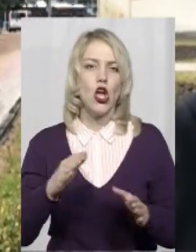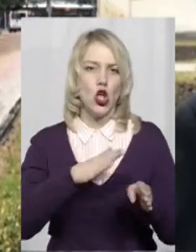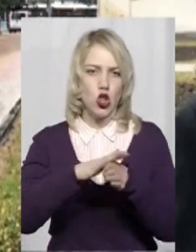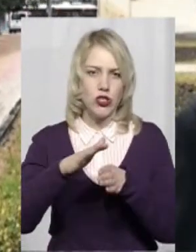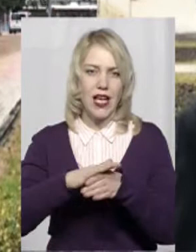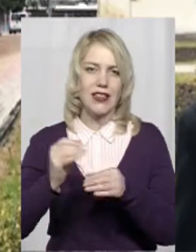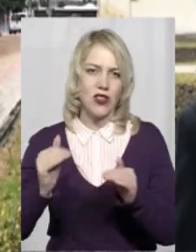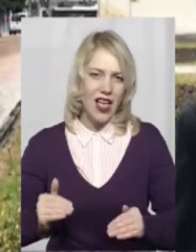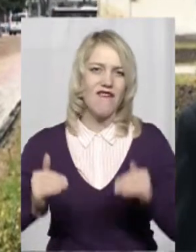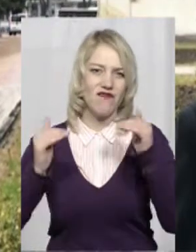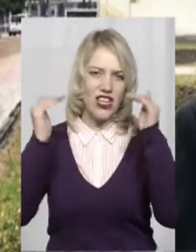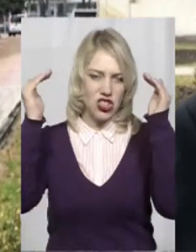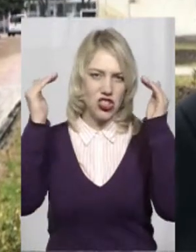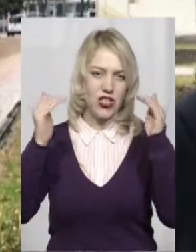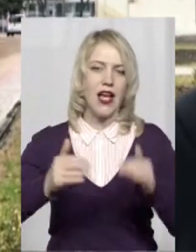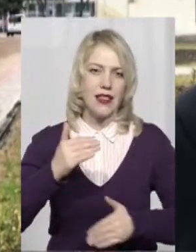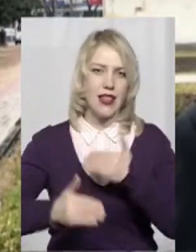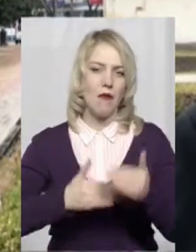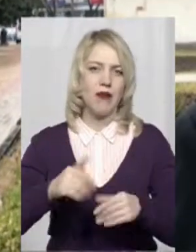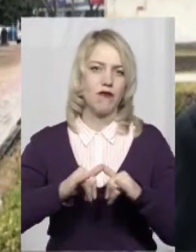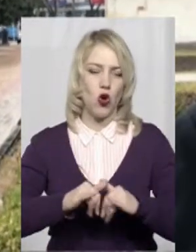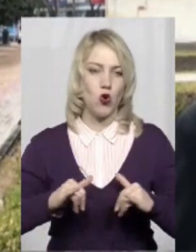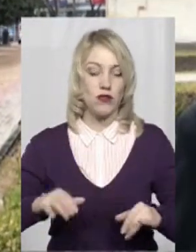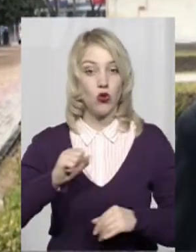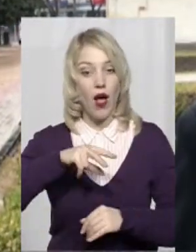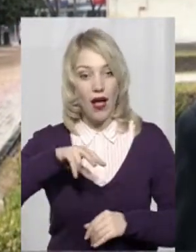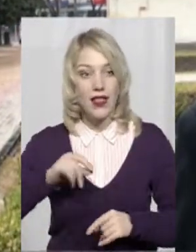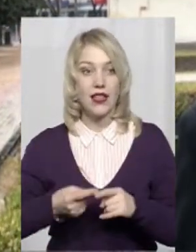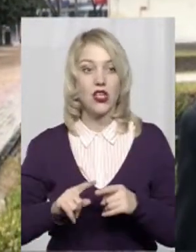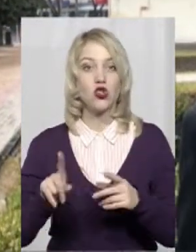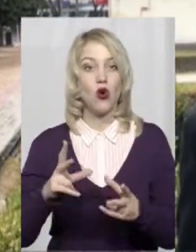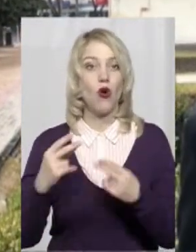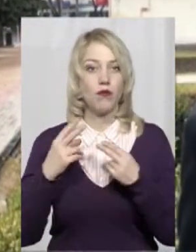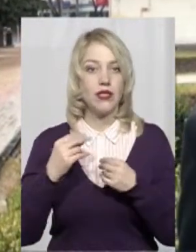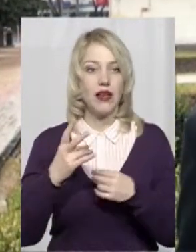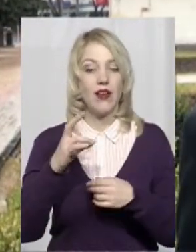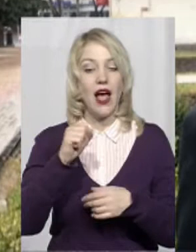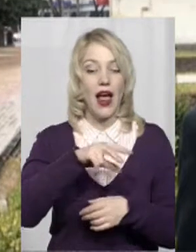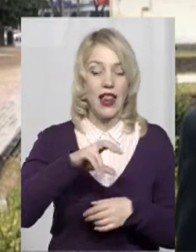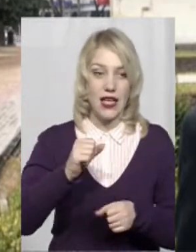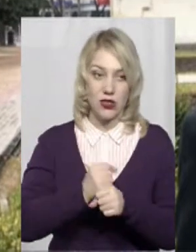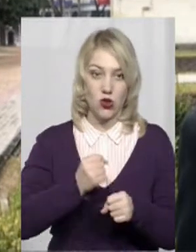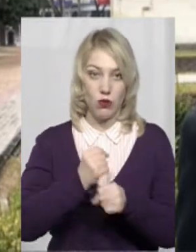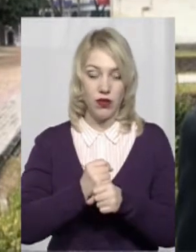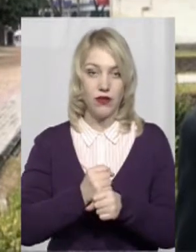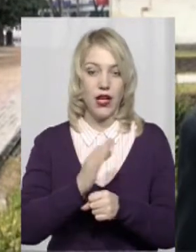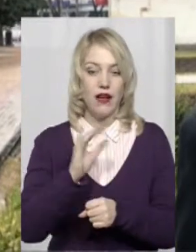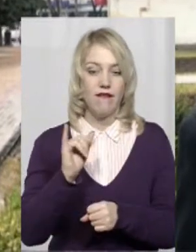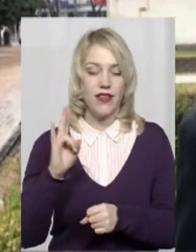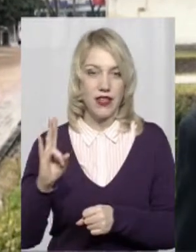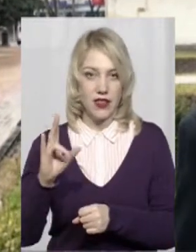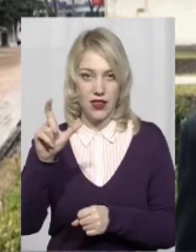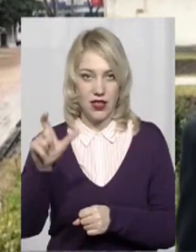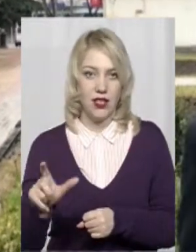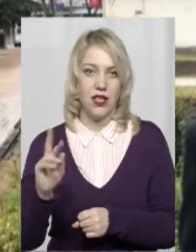до сьогодні темпів її розвитку. Але те, чого він не обіцяв, але зробив, він, як